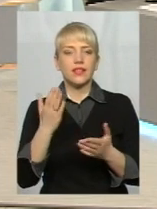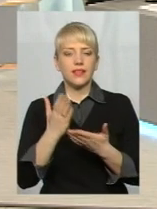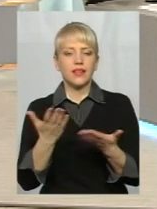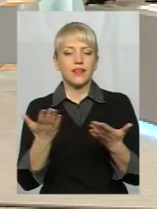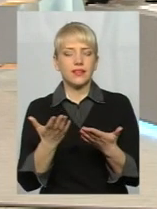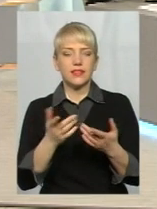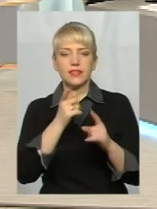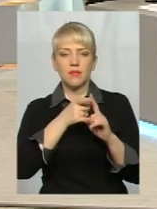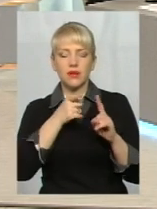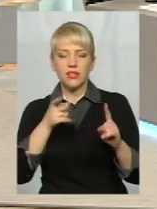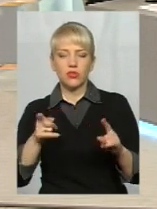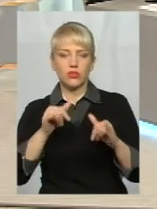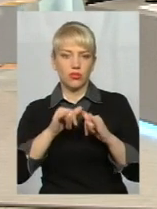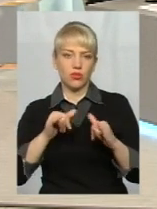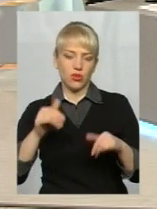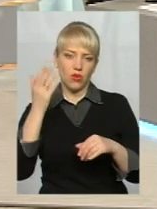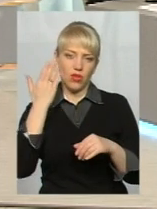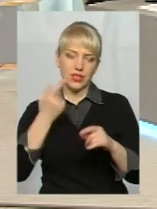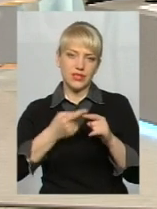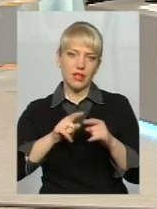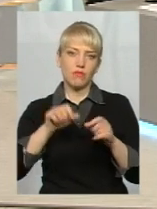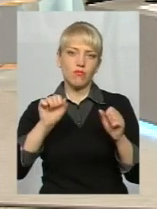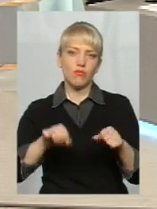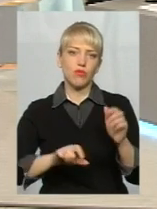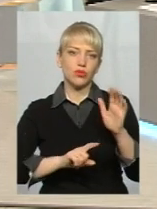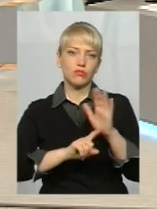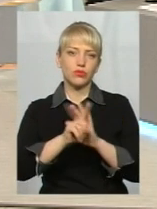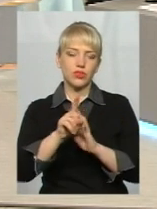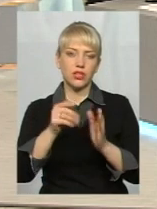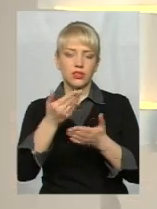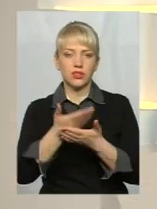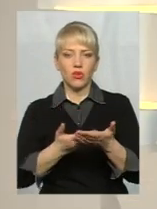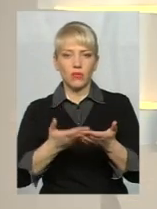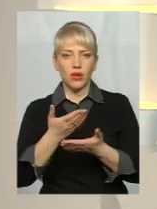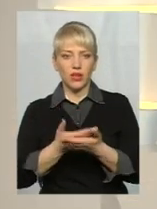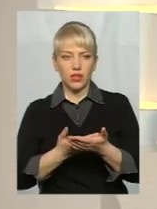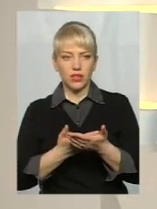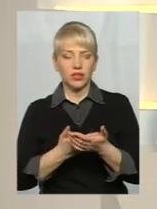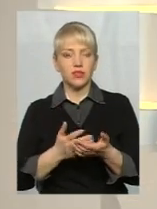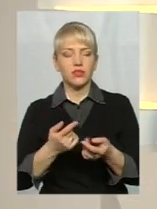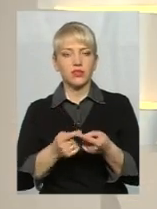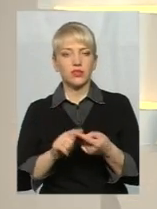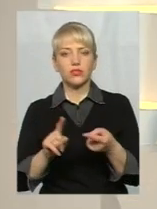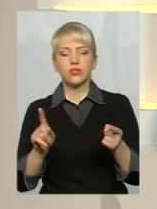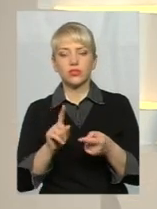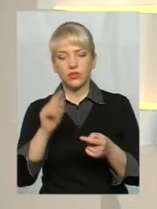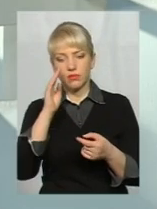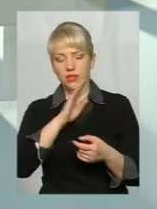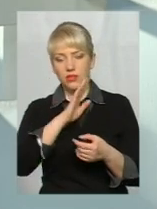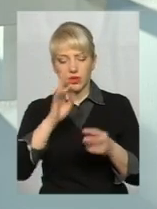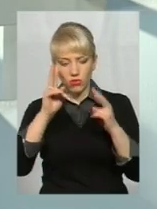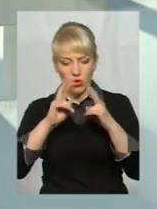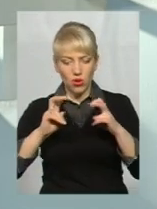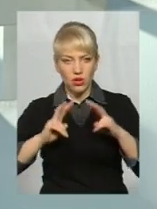розвитку, коли це може починатися, до прикладу, щоб батьки, проаналізувавши вчинки,